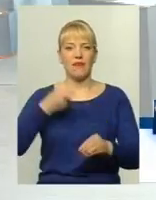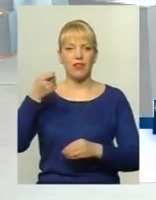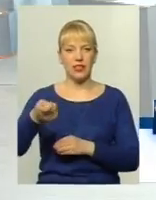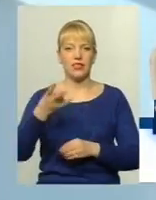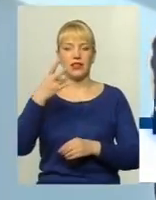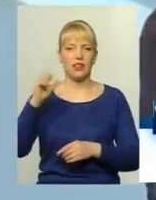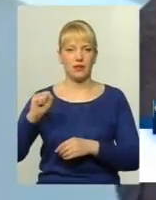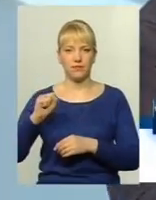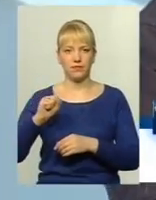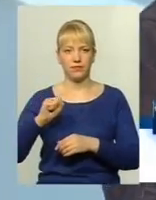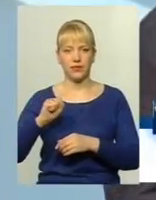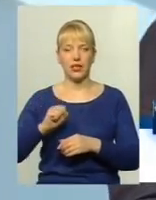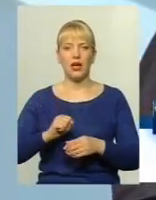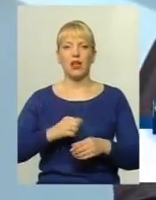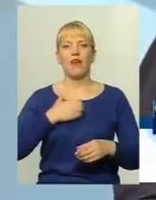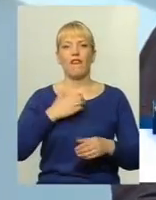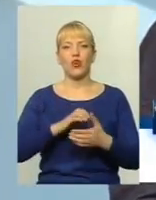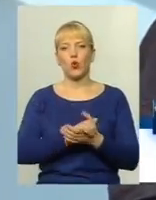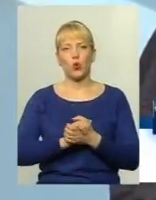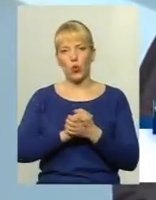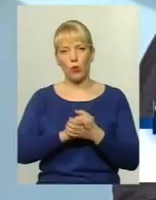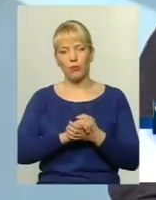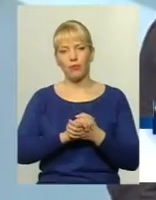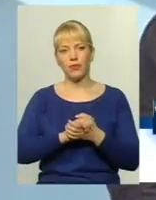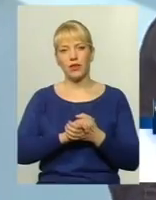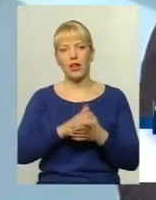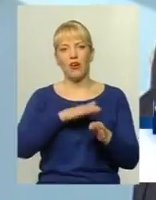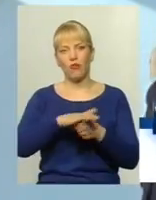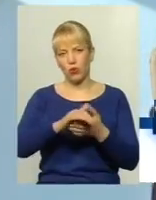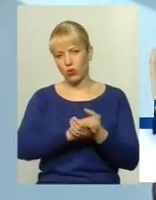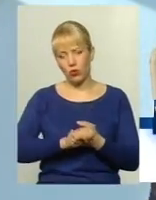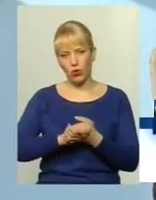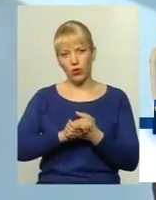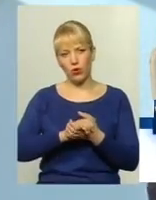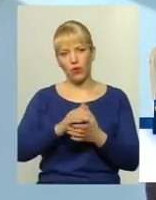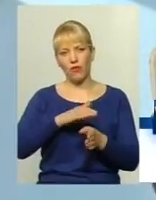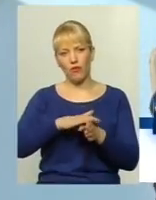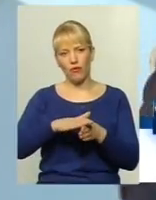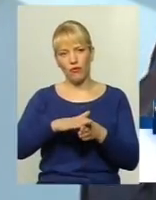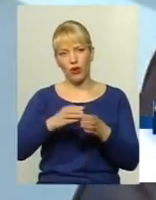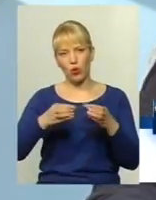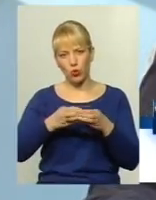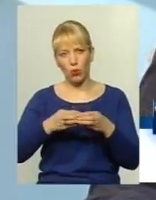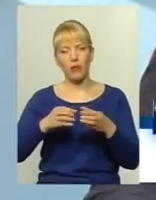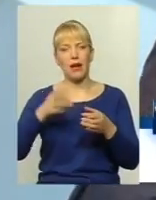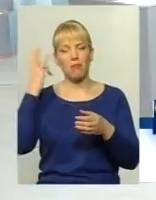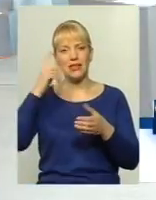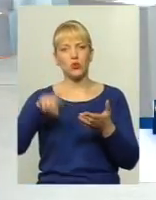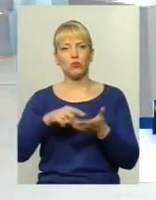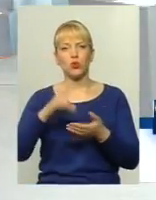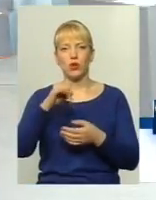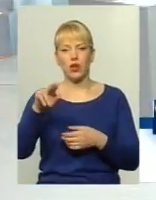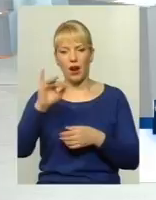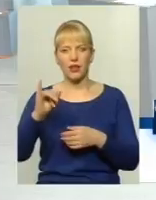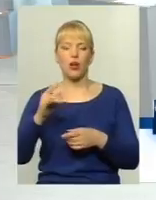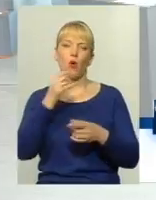виконком Хмельницької міської ради І мовою цифр говорити, обговорювати і